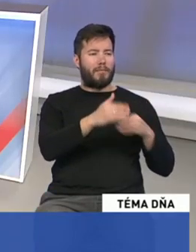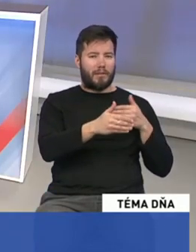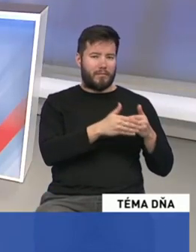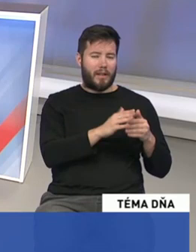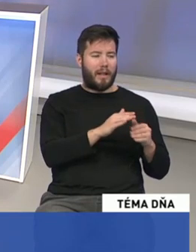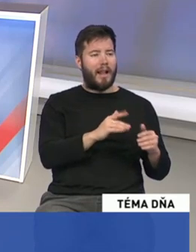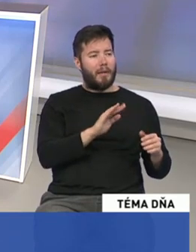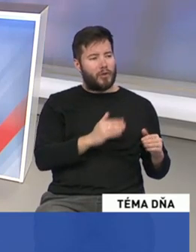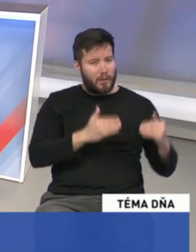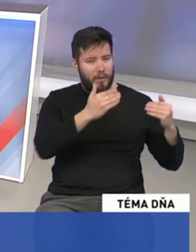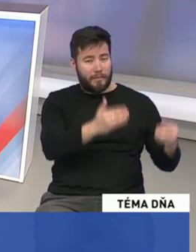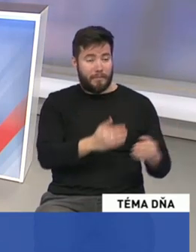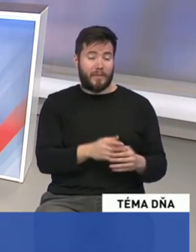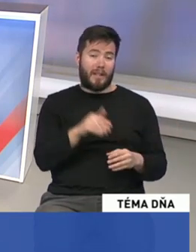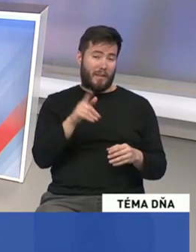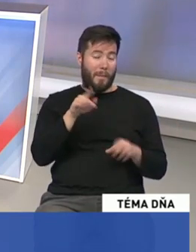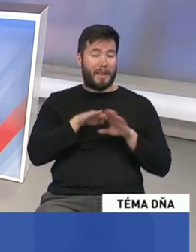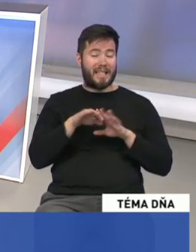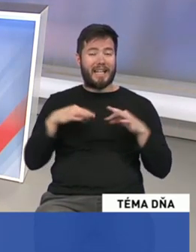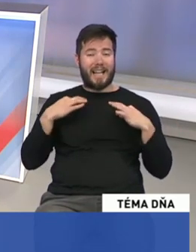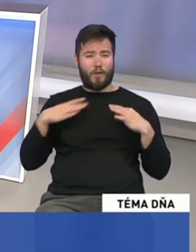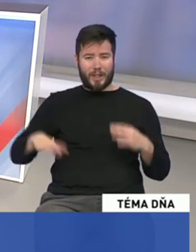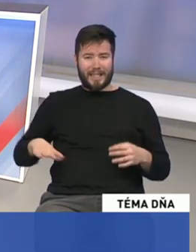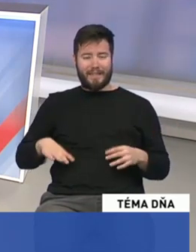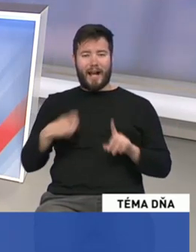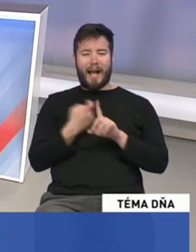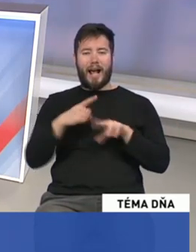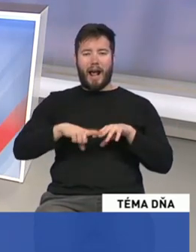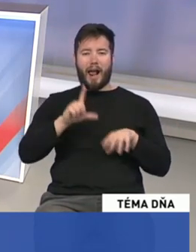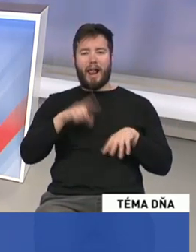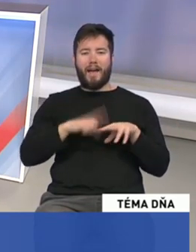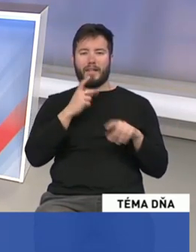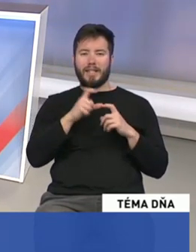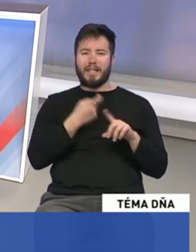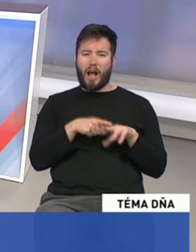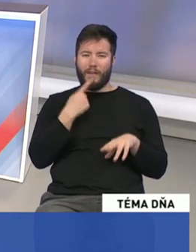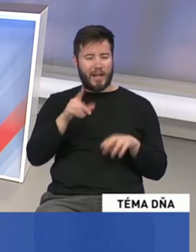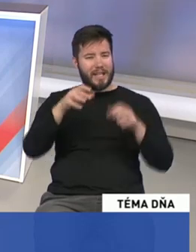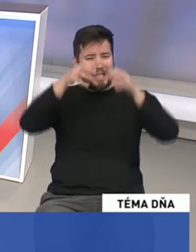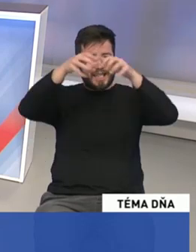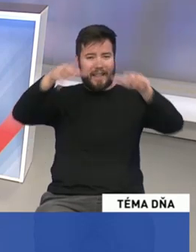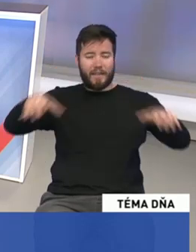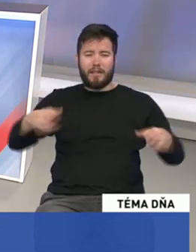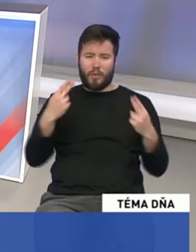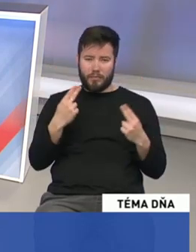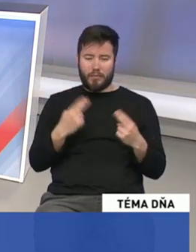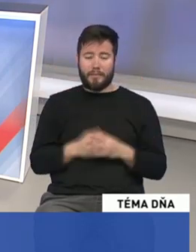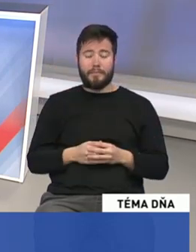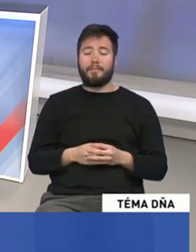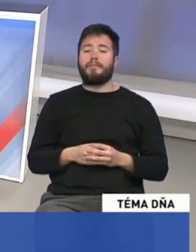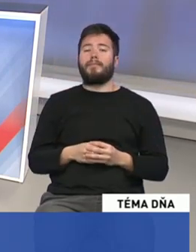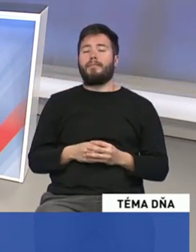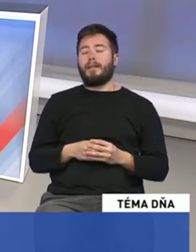Kaláuska komunikovala ako naozaj životne dôležité pre systém nemocnic? Protože stratifikácia je naplánovaná na 11 rokov a aj tam si myslím, že